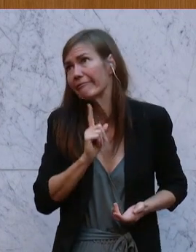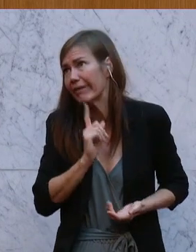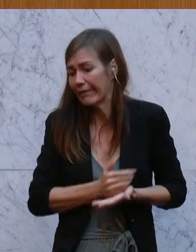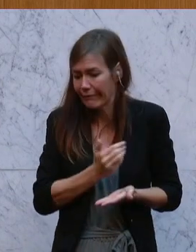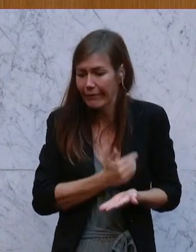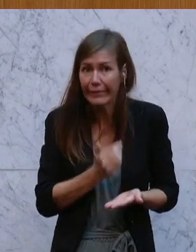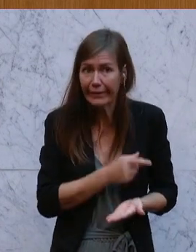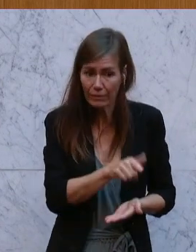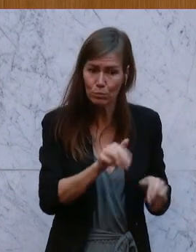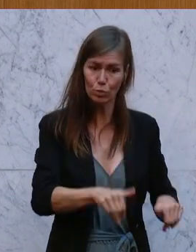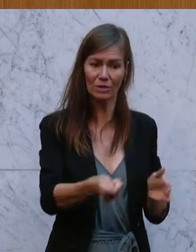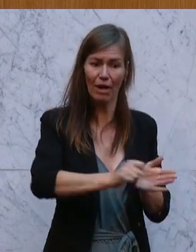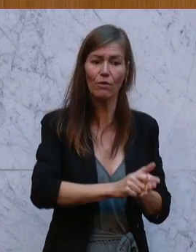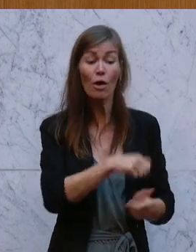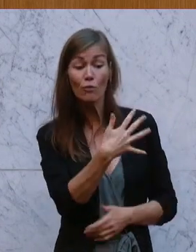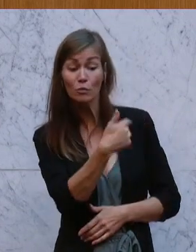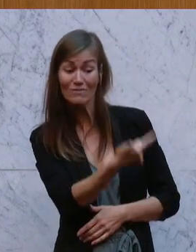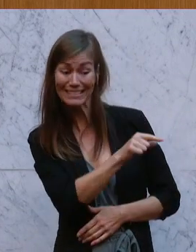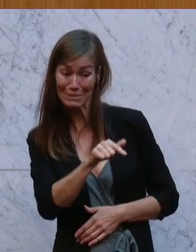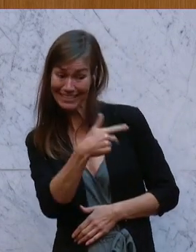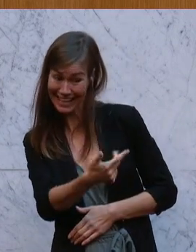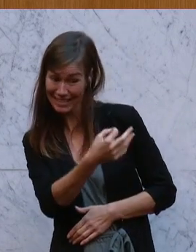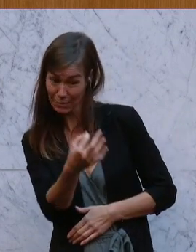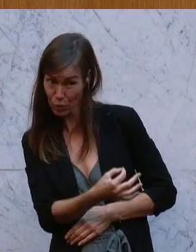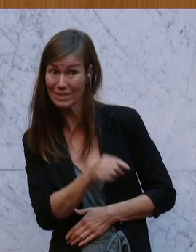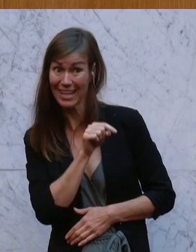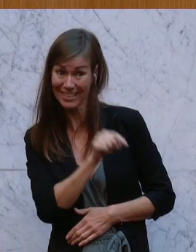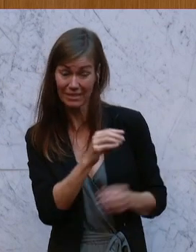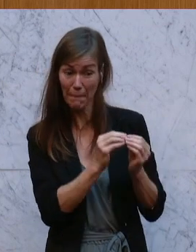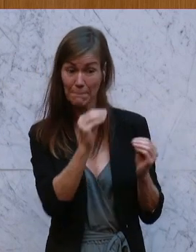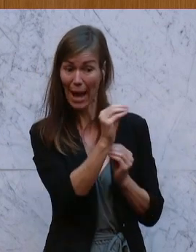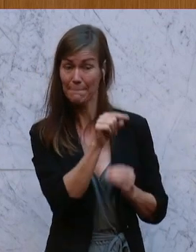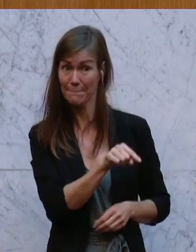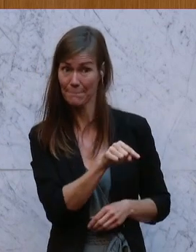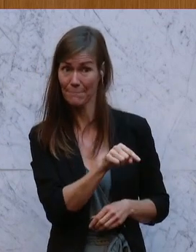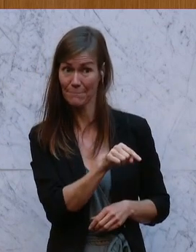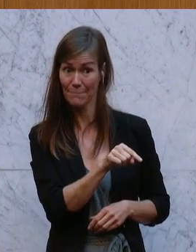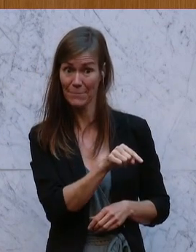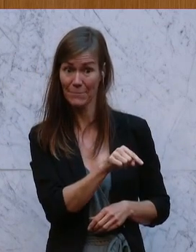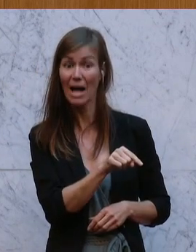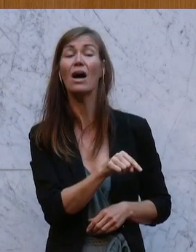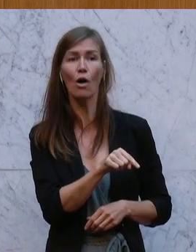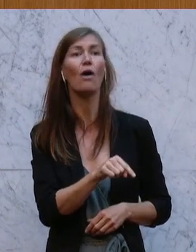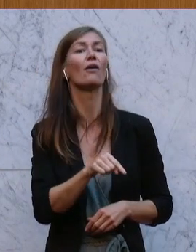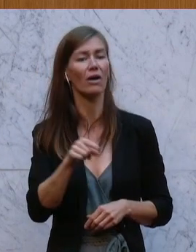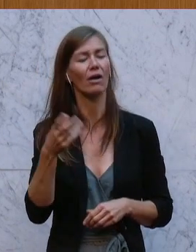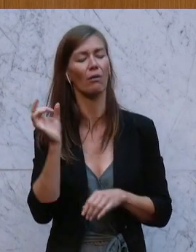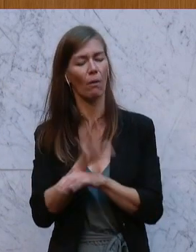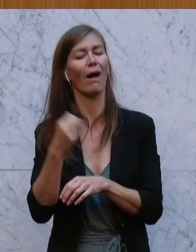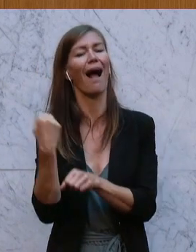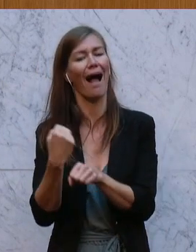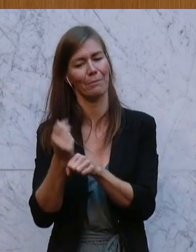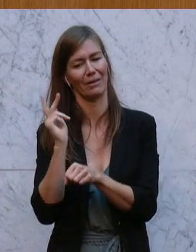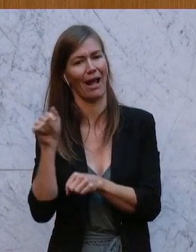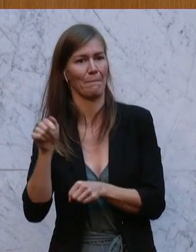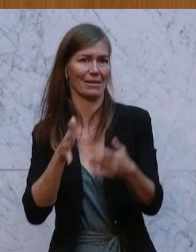sind um 25 und 30 Prozent gestiegen. Und das sehen wir nur, weil es die Arbeiterkammer gibt und die Arbeiterkammer hier wenigstens